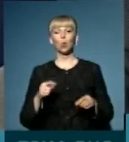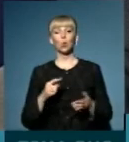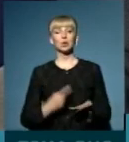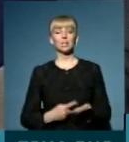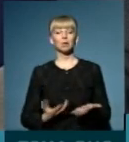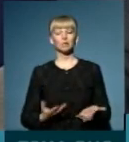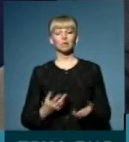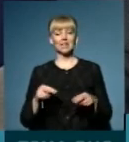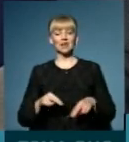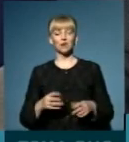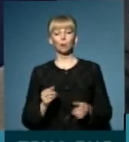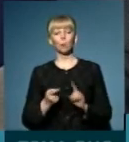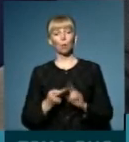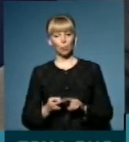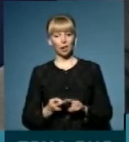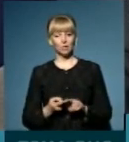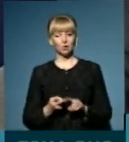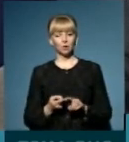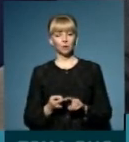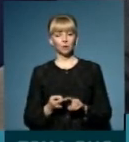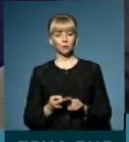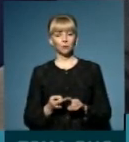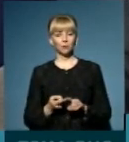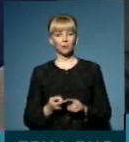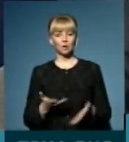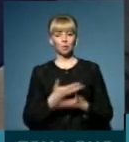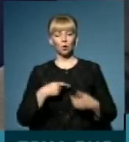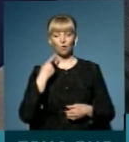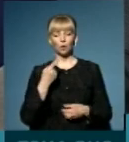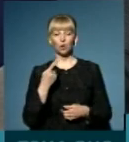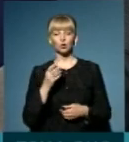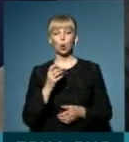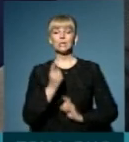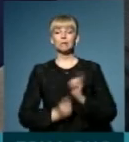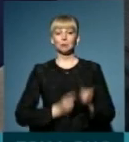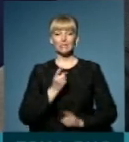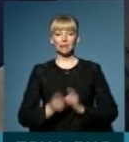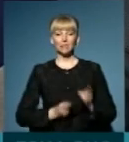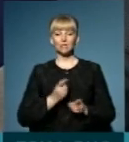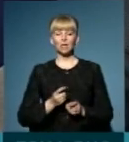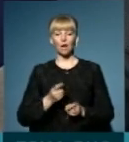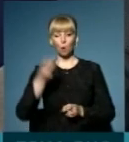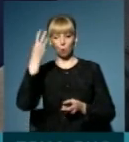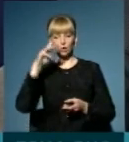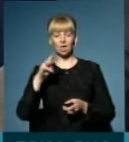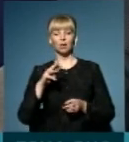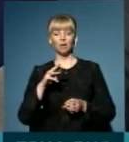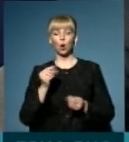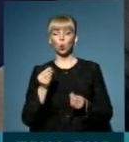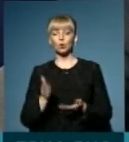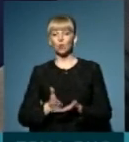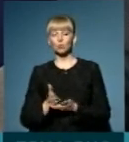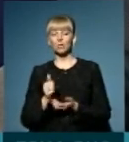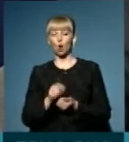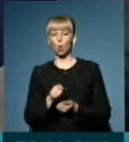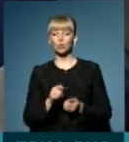Для того, щоб, по-перше, ну, ми говоримо про те, що змінилася модель фінансування, тобто гроші підуть за кожну